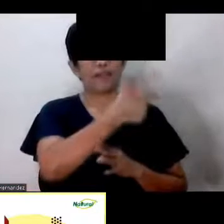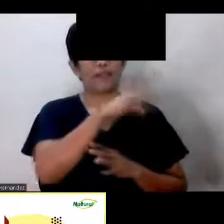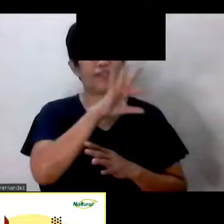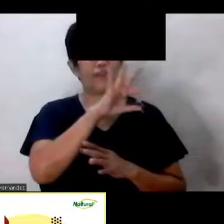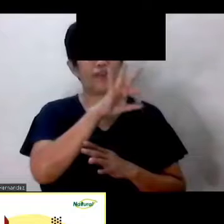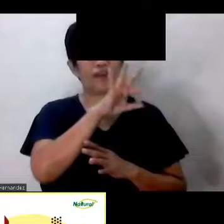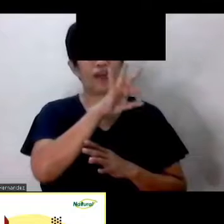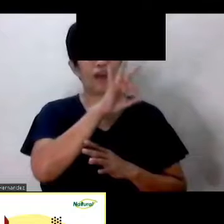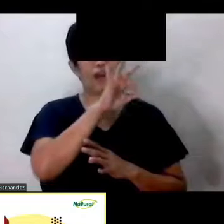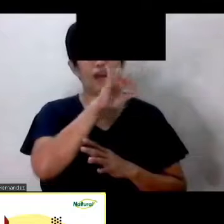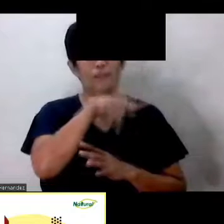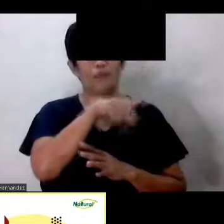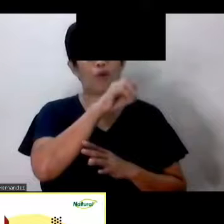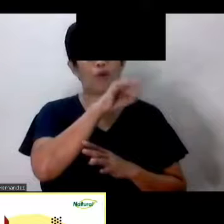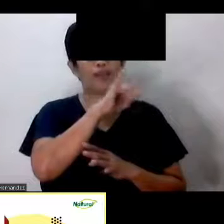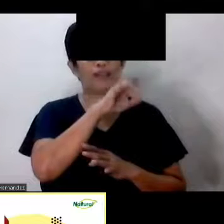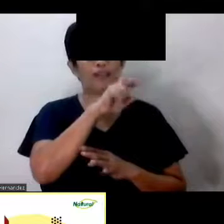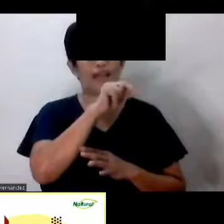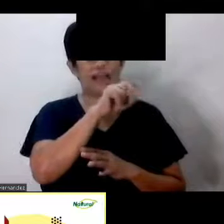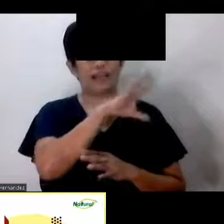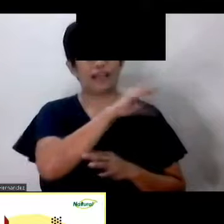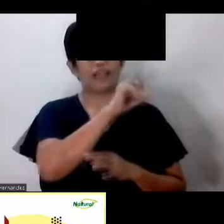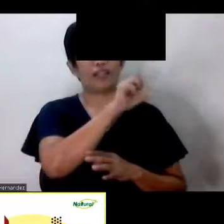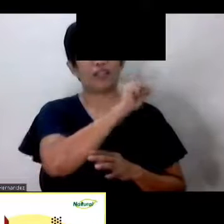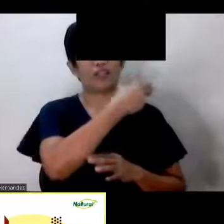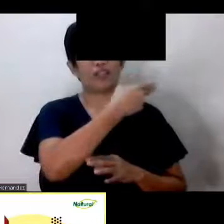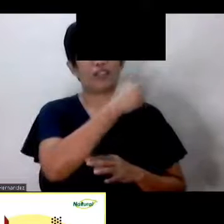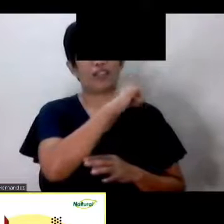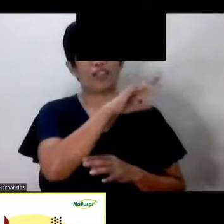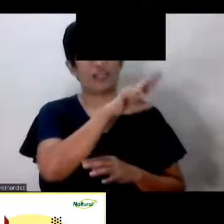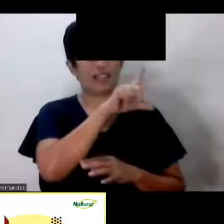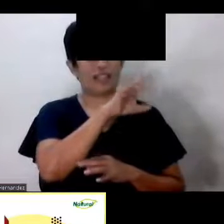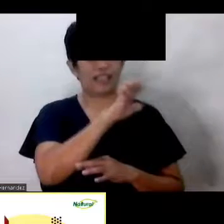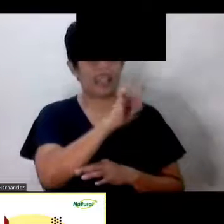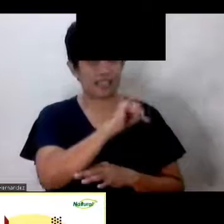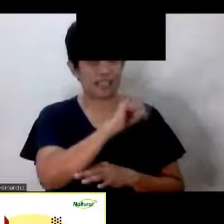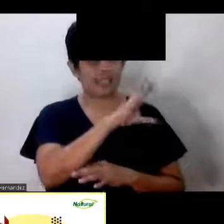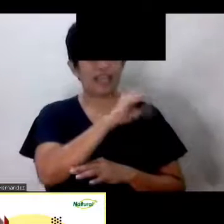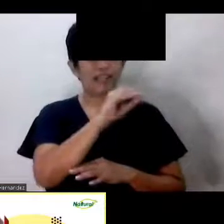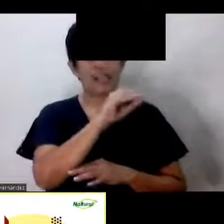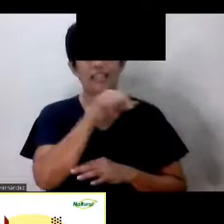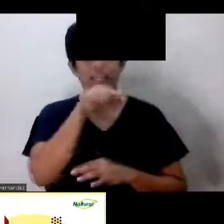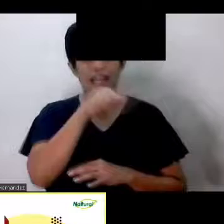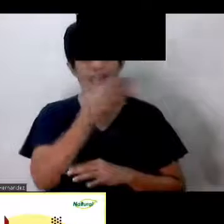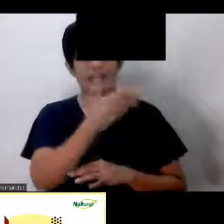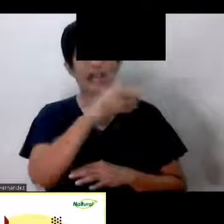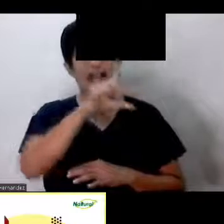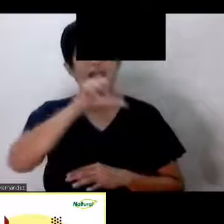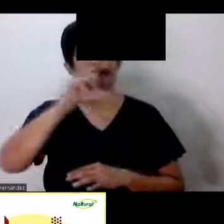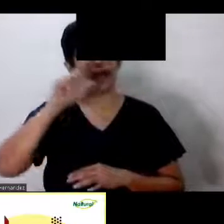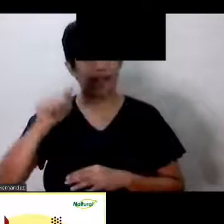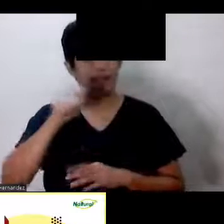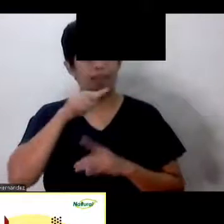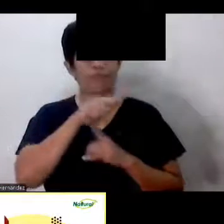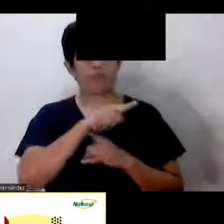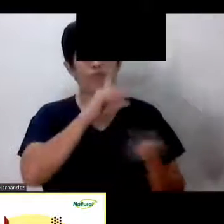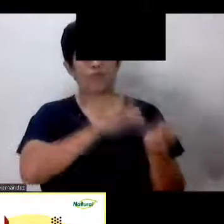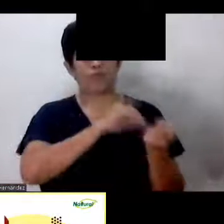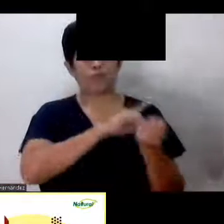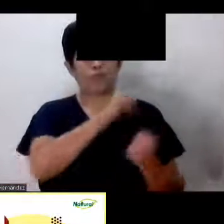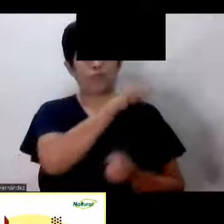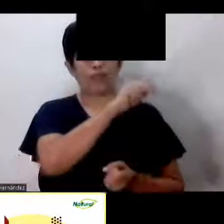si Davey Benson At si Ate Shirley Diyan sa LA At si Doktora Annette Mercado Okay